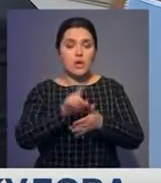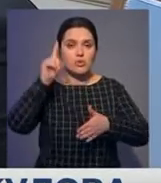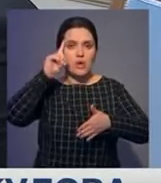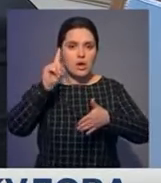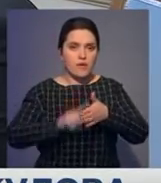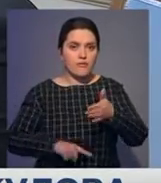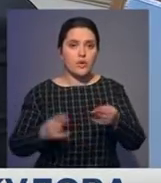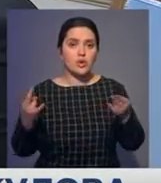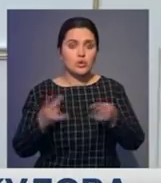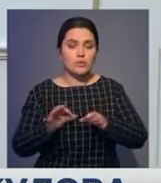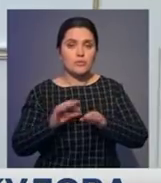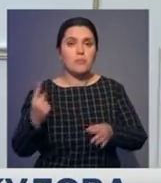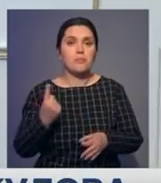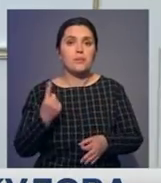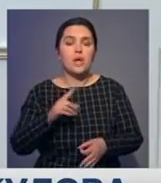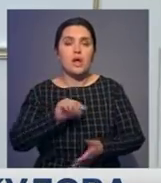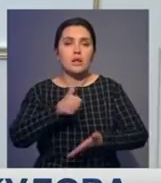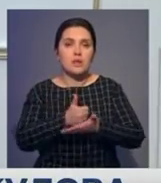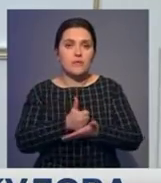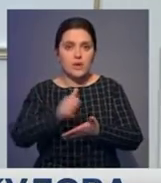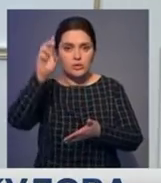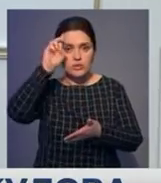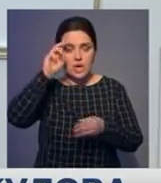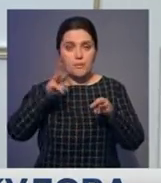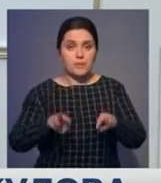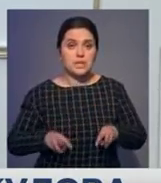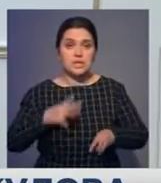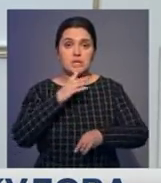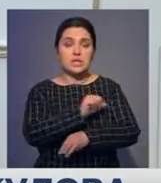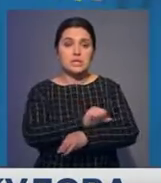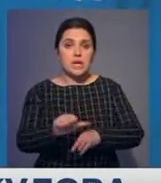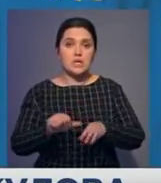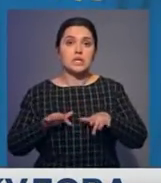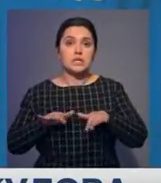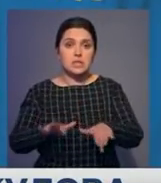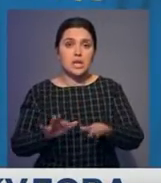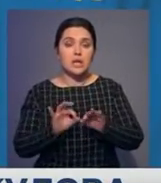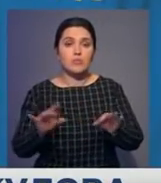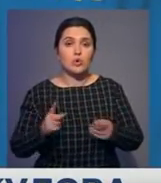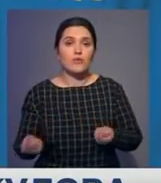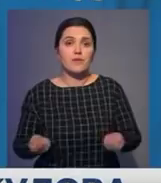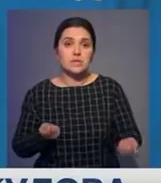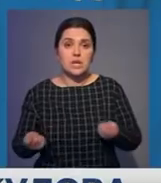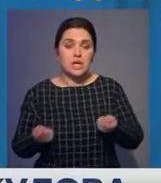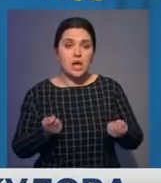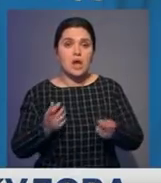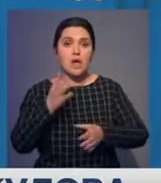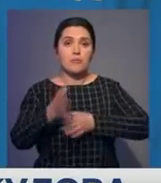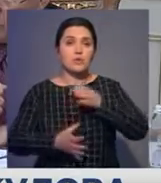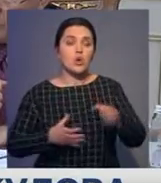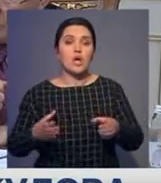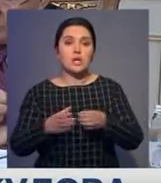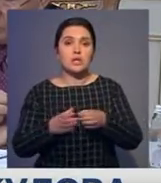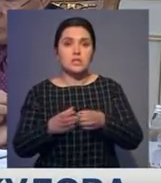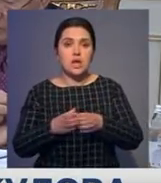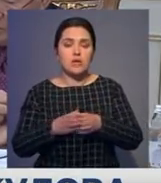оставаться доверительными, подчеркнул первый президент. Министр иностранных дел, в свою очередь, отметил, что руководители ряда